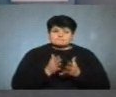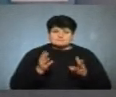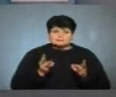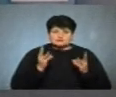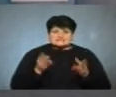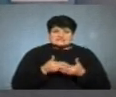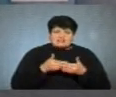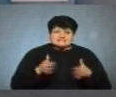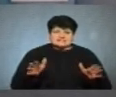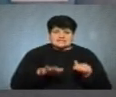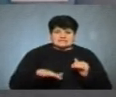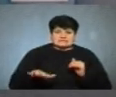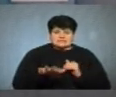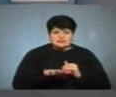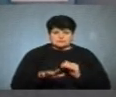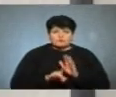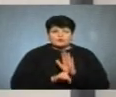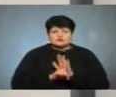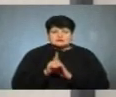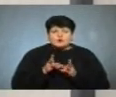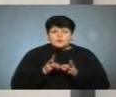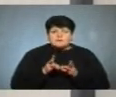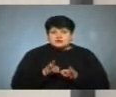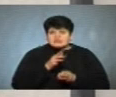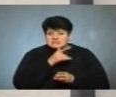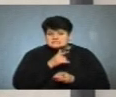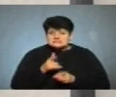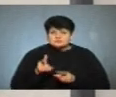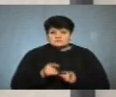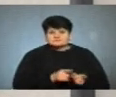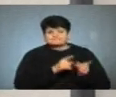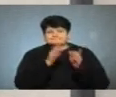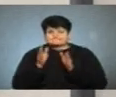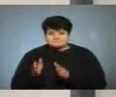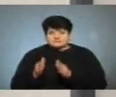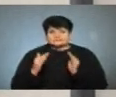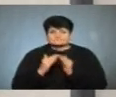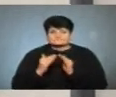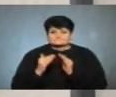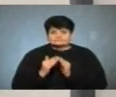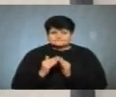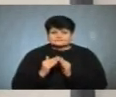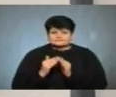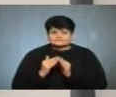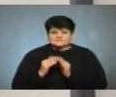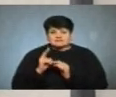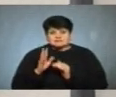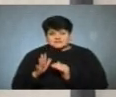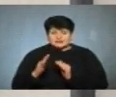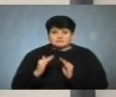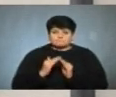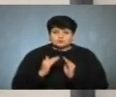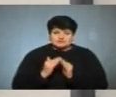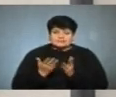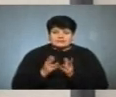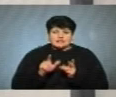на відкритій території. Починається опалювальний сезон, пожежі перекочовують у житловий сектор, в квартири, в будинки, де